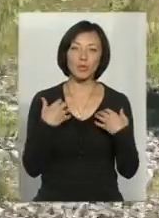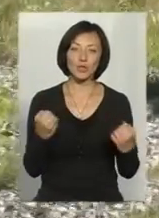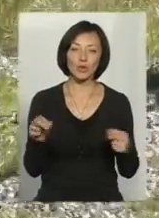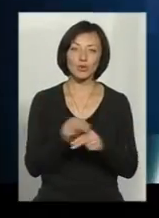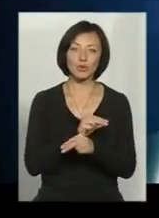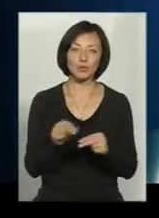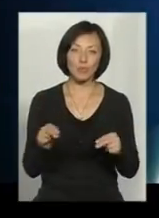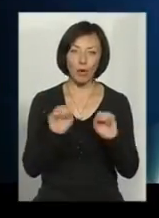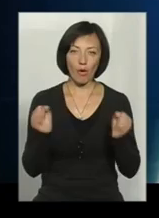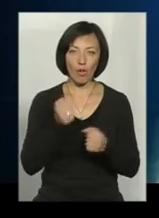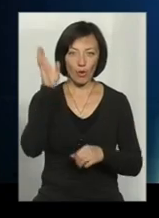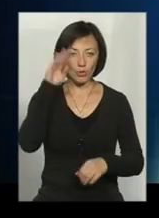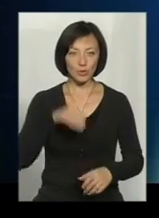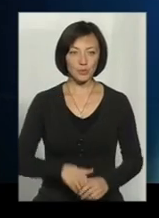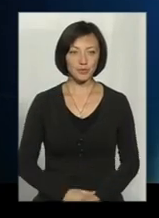прохолоду.